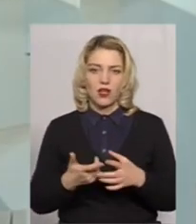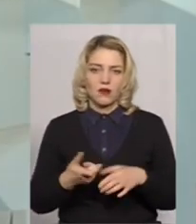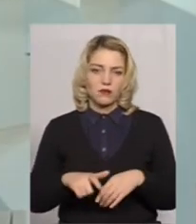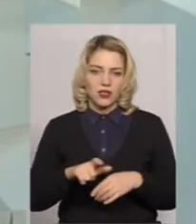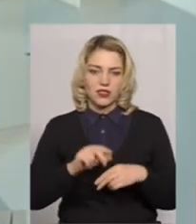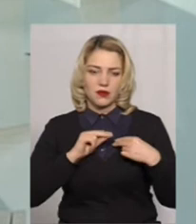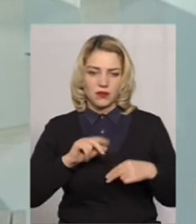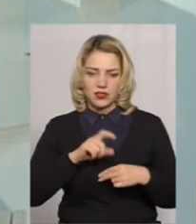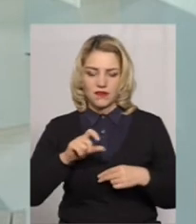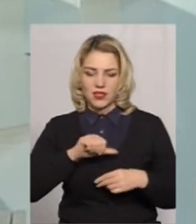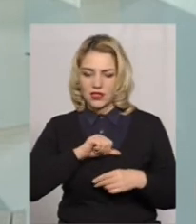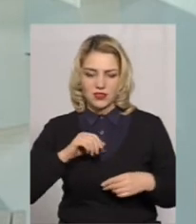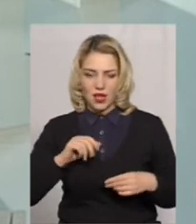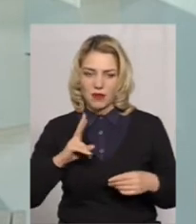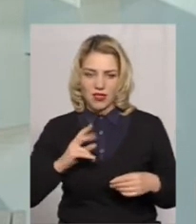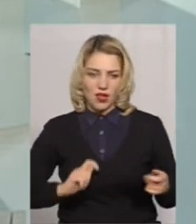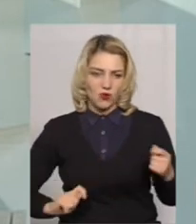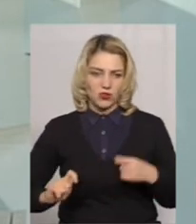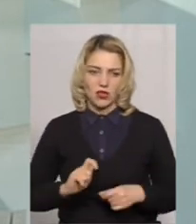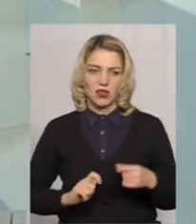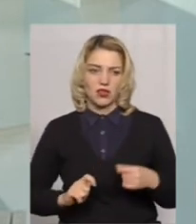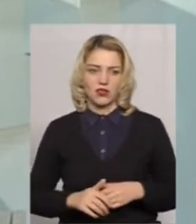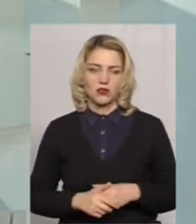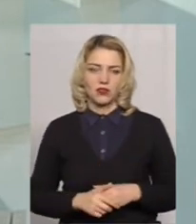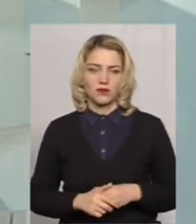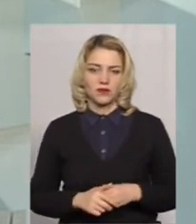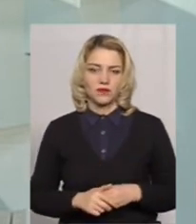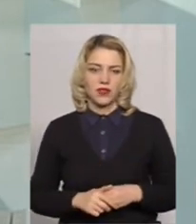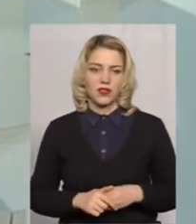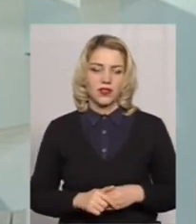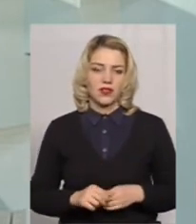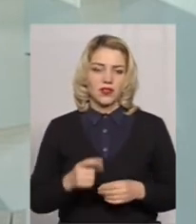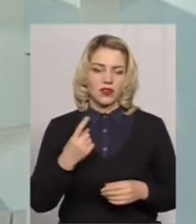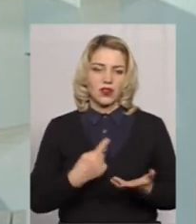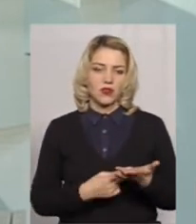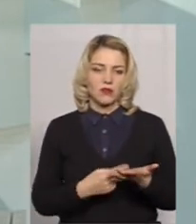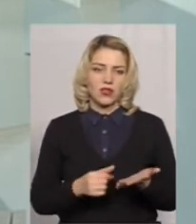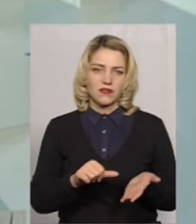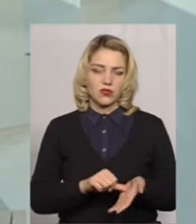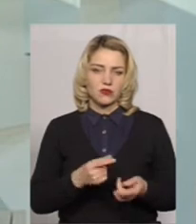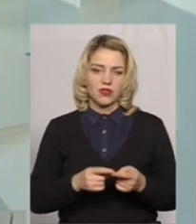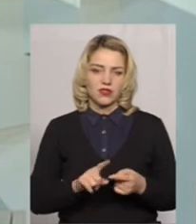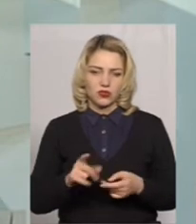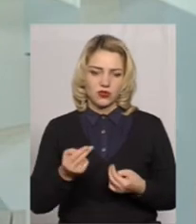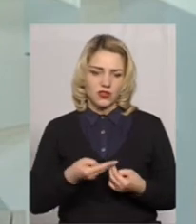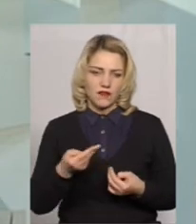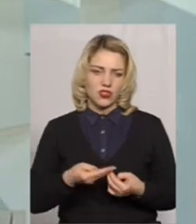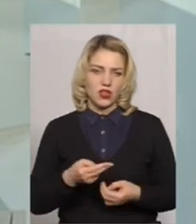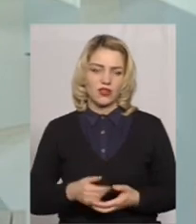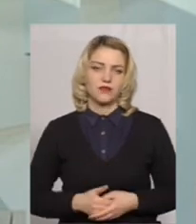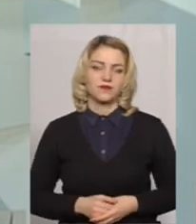працівники самі не вдівають, так, як я вже казав, повторююся, що аргументом є, виступає то, що воно їм заважає.